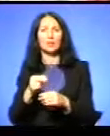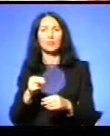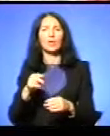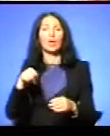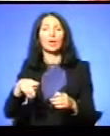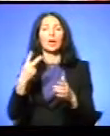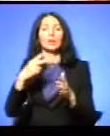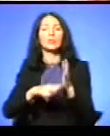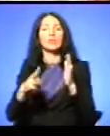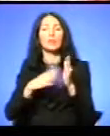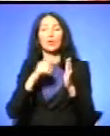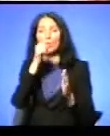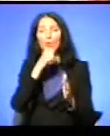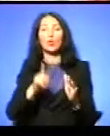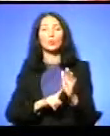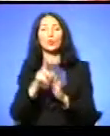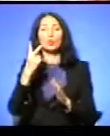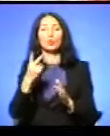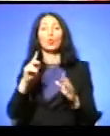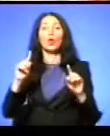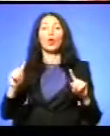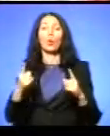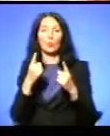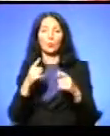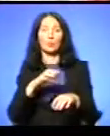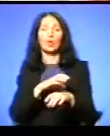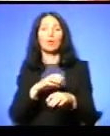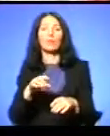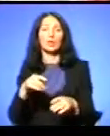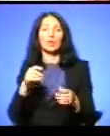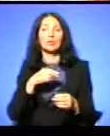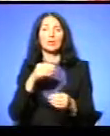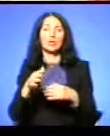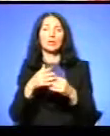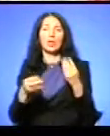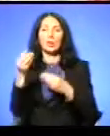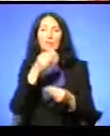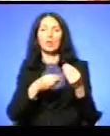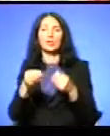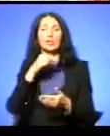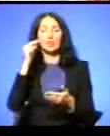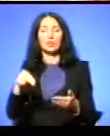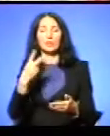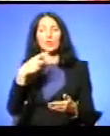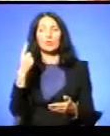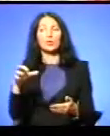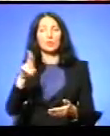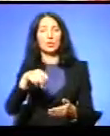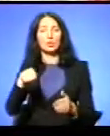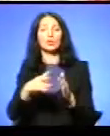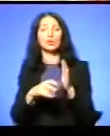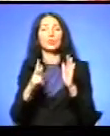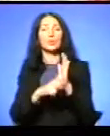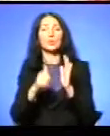року розпочалося друге ув'язнення за сфаврикованим кримінальним звинуваченням 21 січня 1980